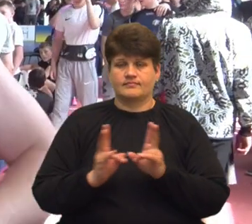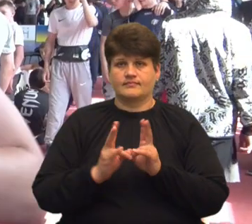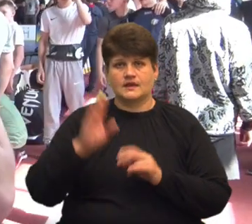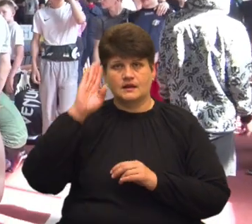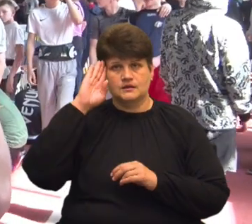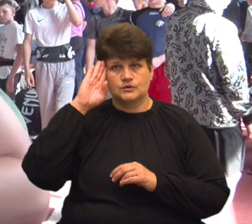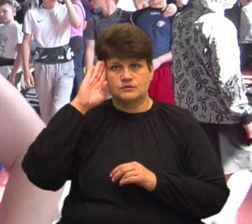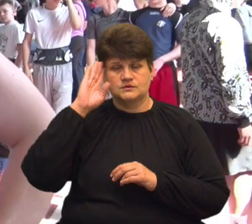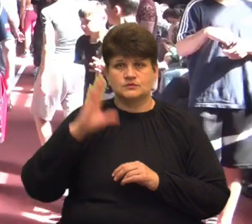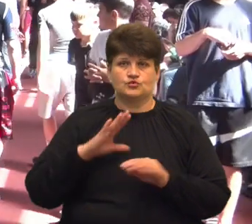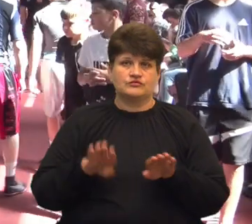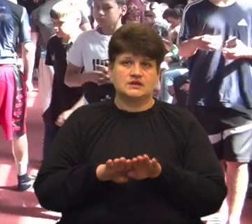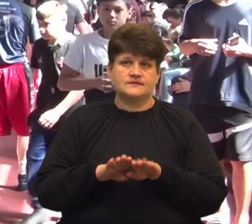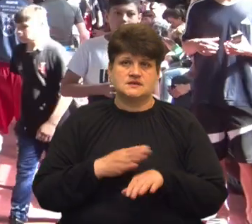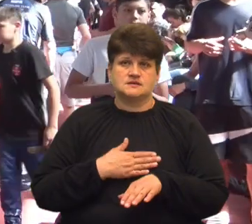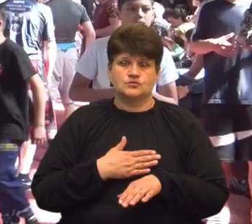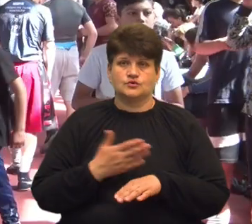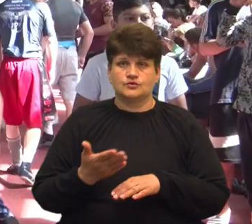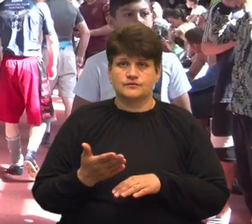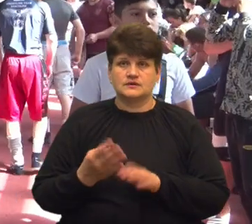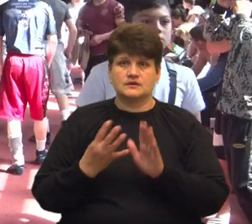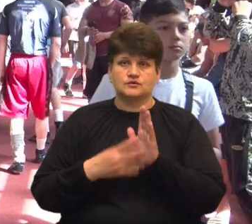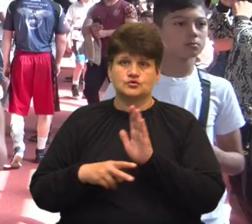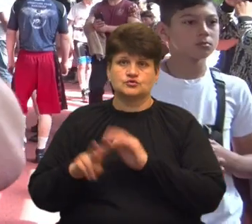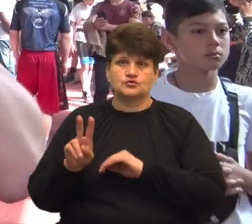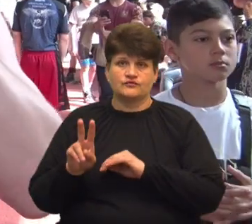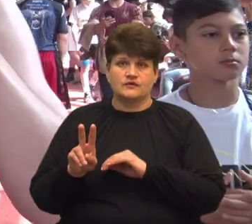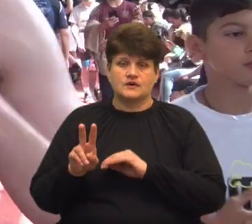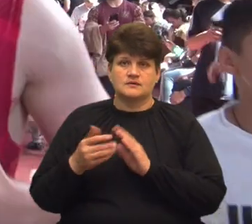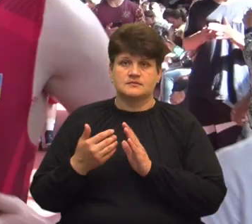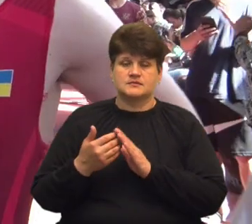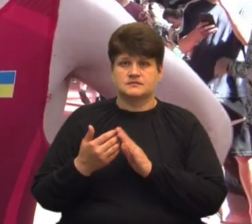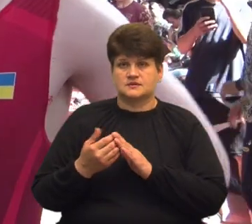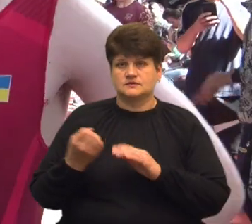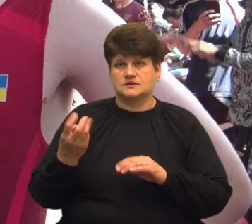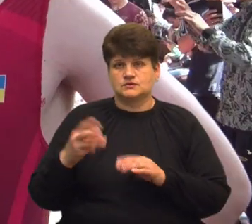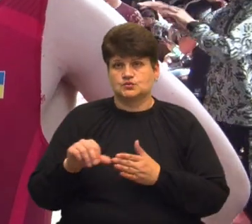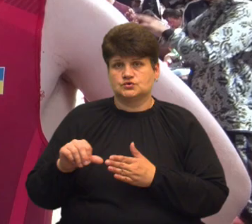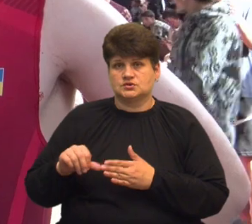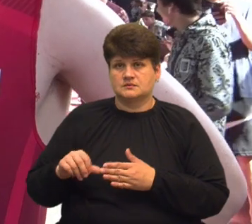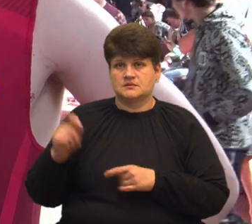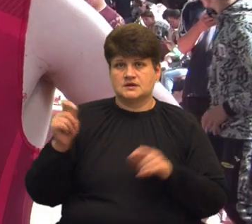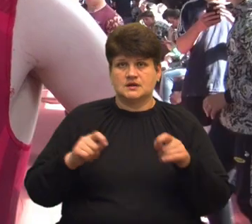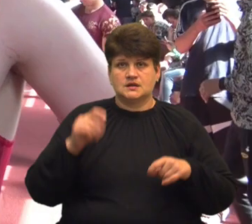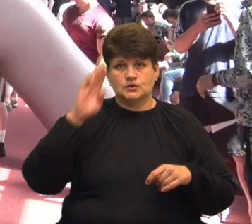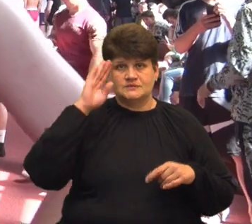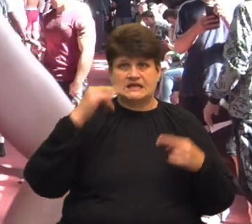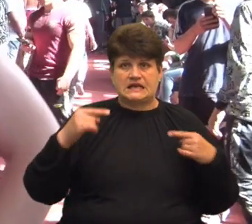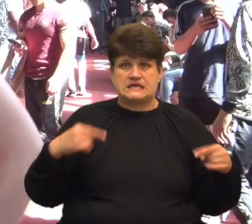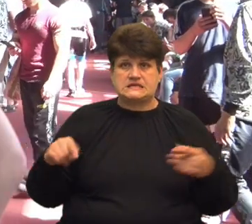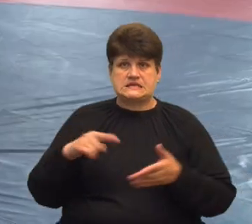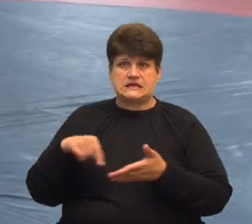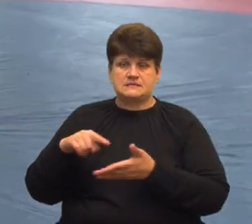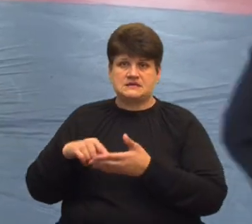Хлопець був на рівні зіною. Категорі 92, у нас біля 13 учасників сьогодні. Приїхали хлопці з різних міст і